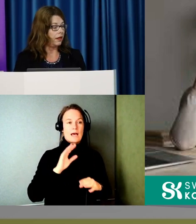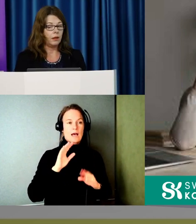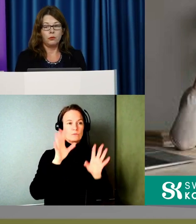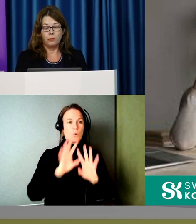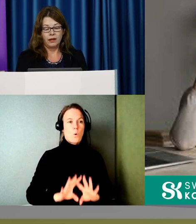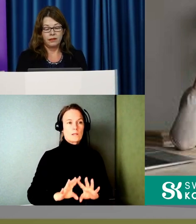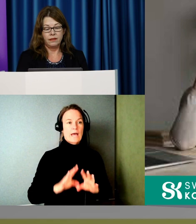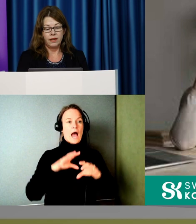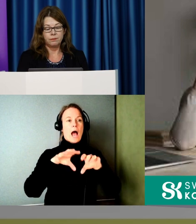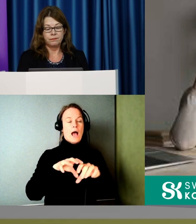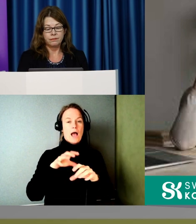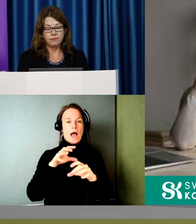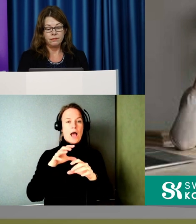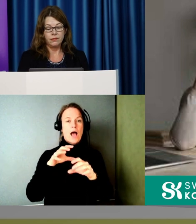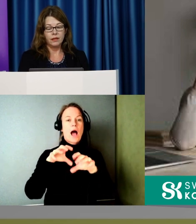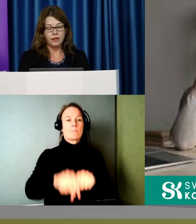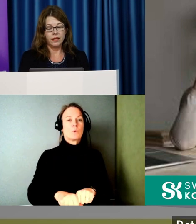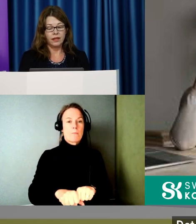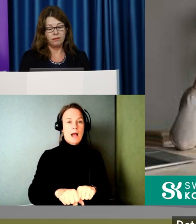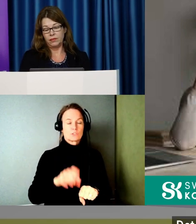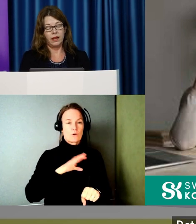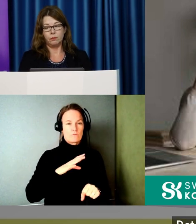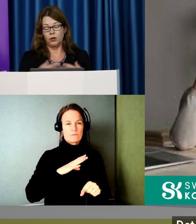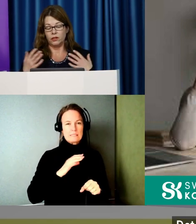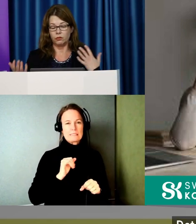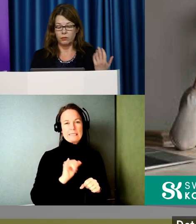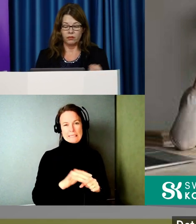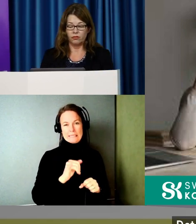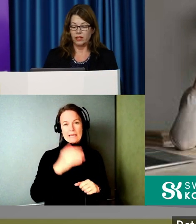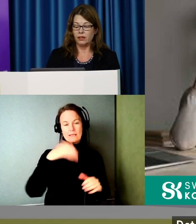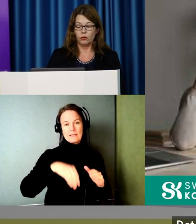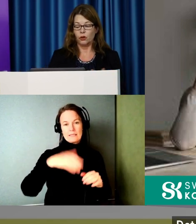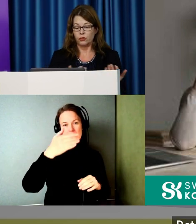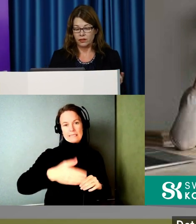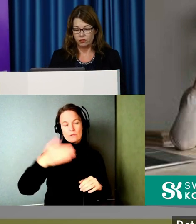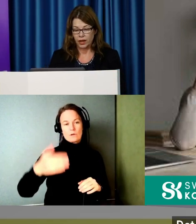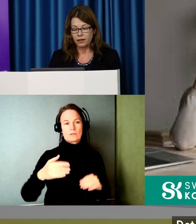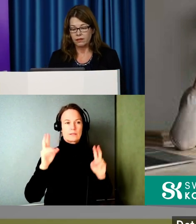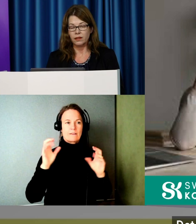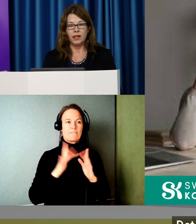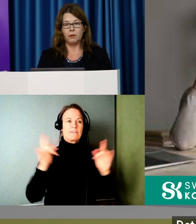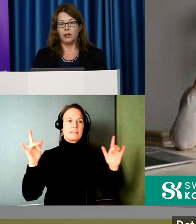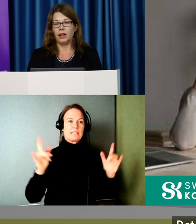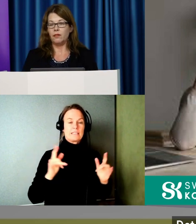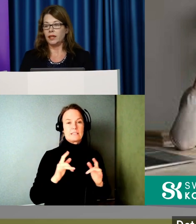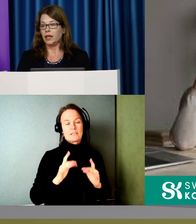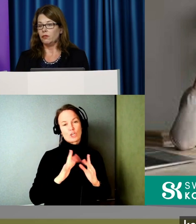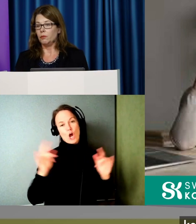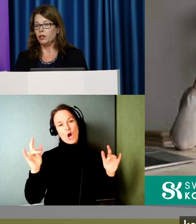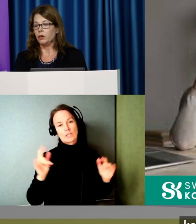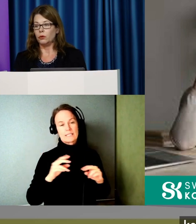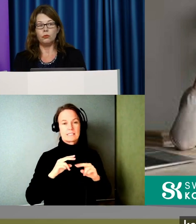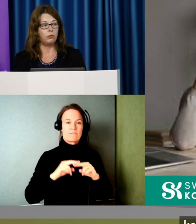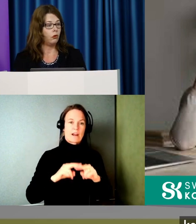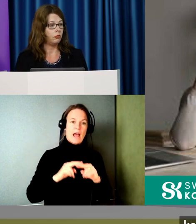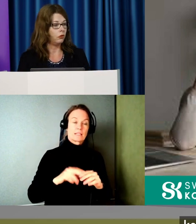insprängda på de här sidorna. Han pratas om fri och gratis frakt. Men i själva verket kan det